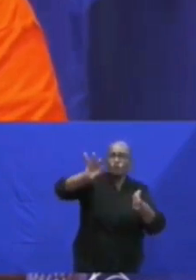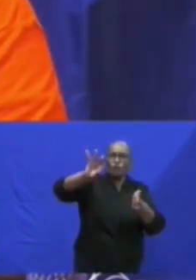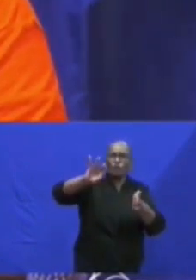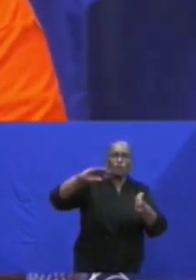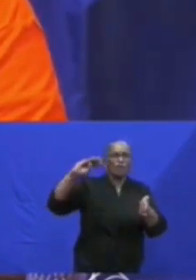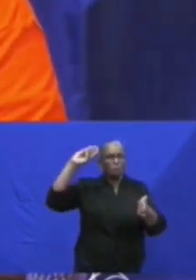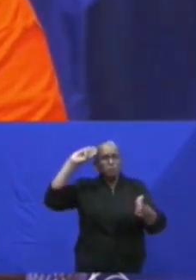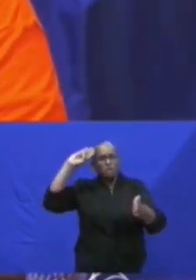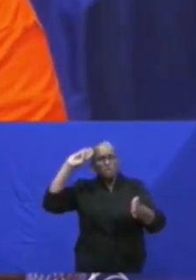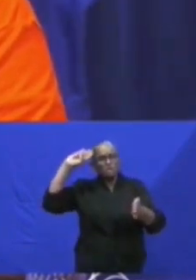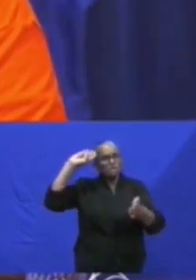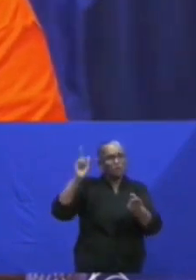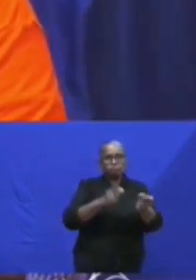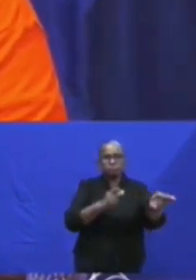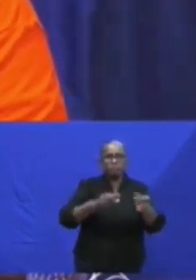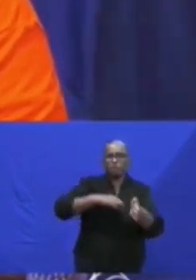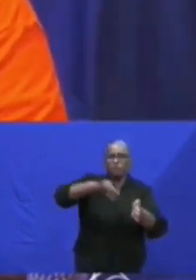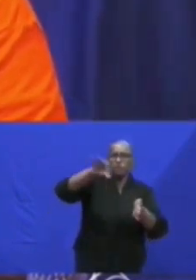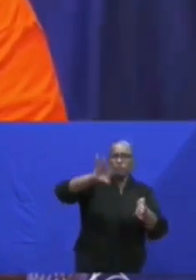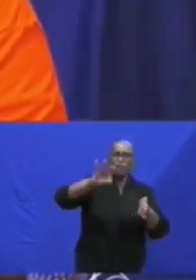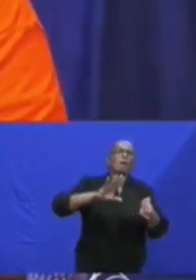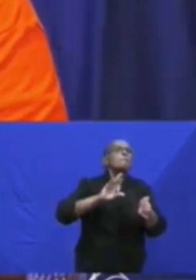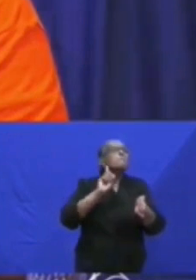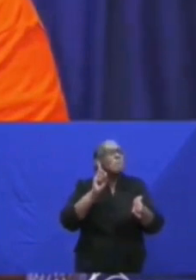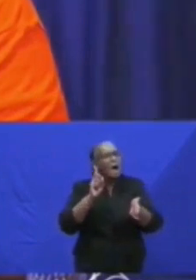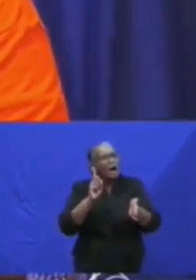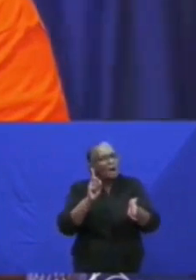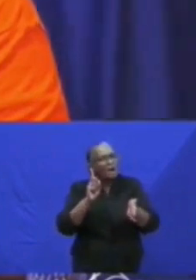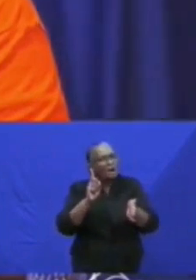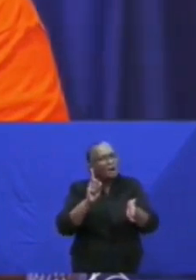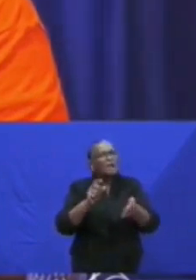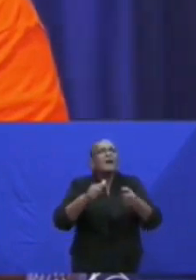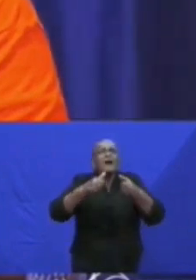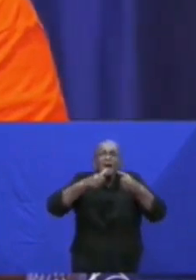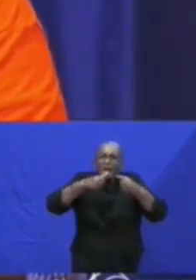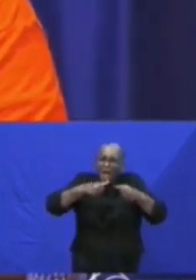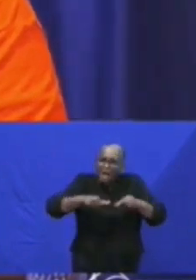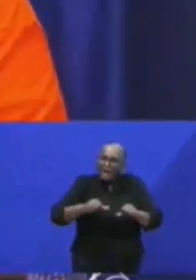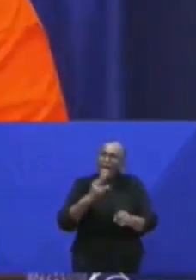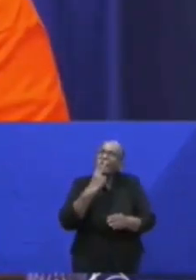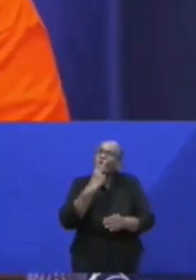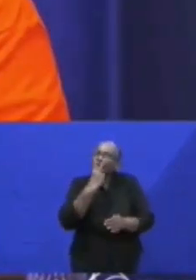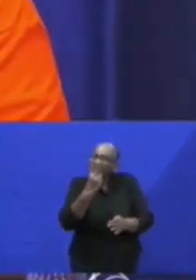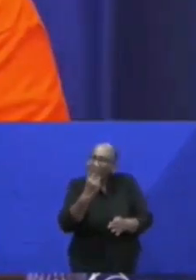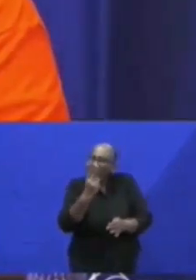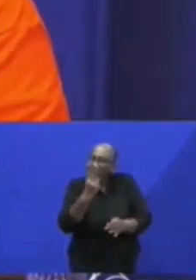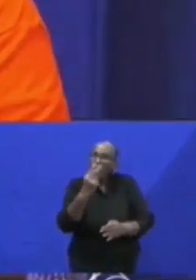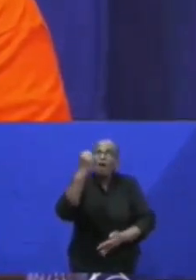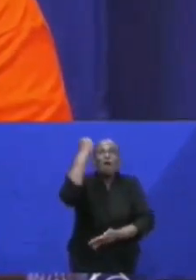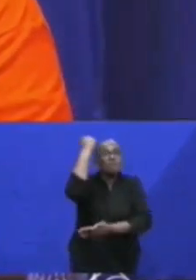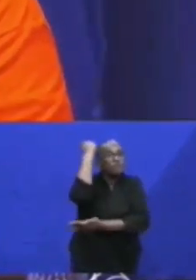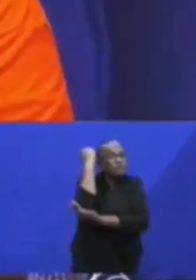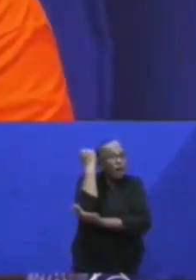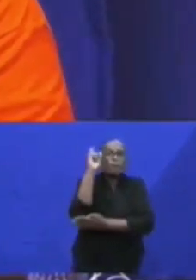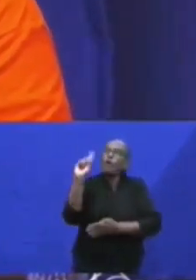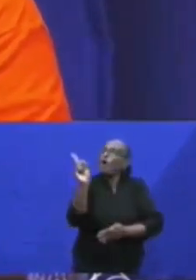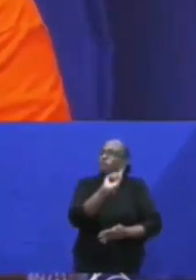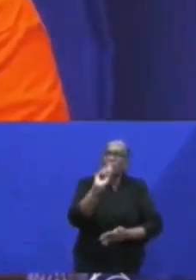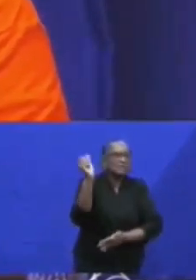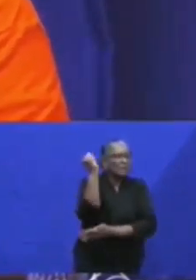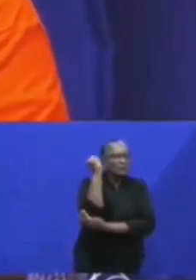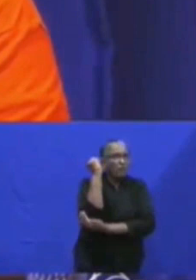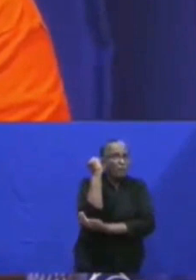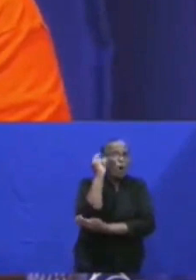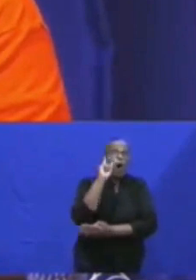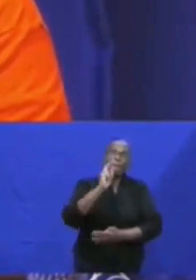door controlerende eenheden. Wij vragen daarvoor ernstig medewerking omdat we natuurlijk niet willen hebben dat mensen